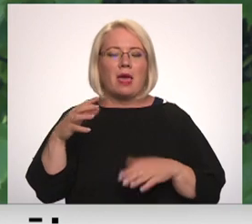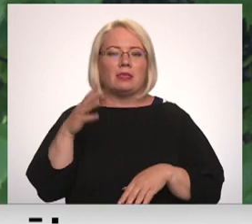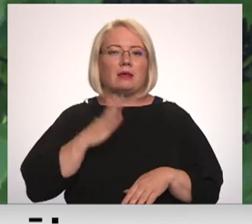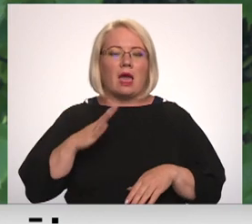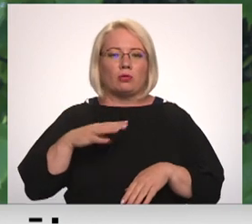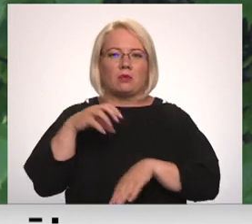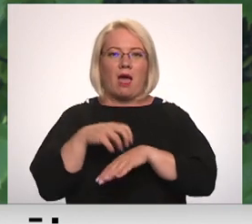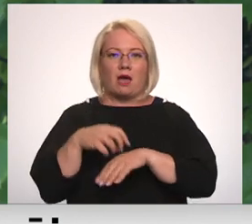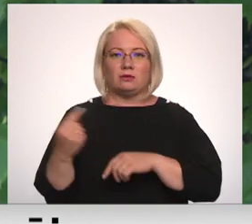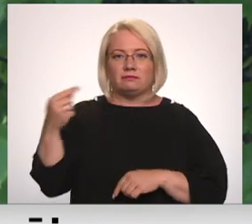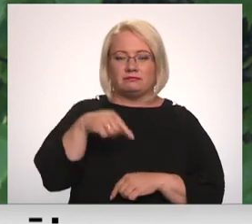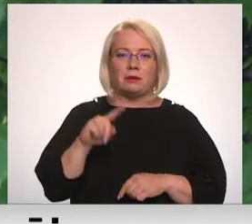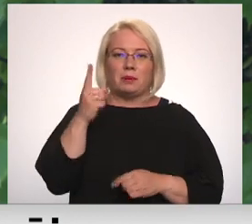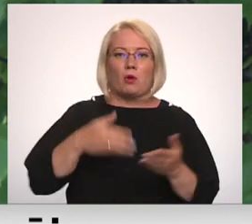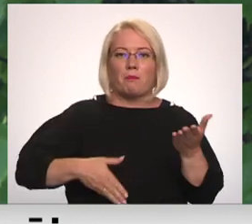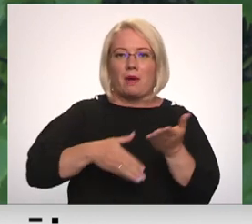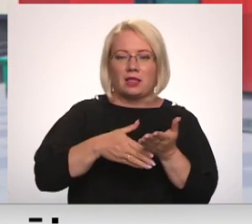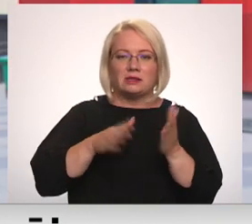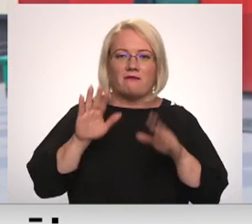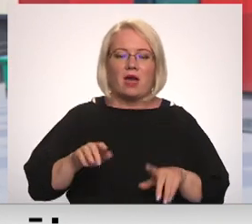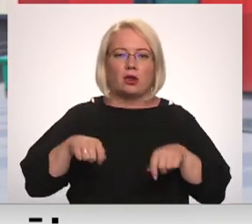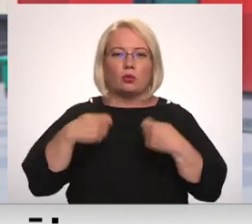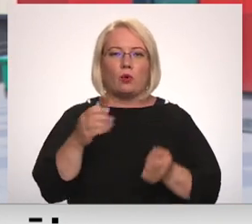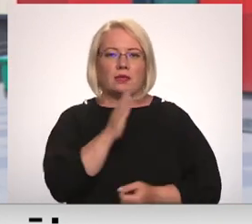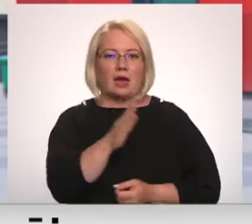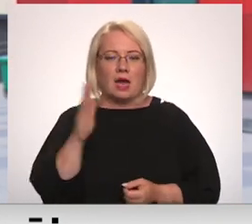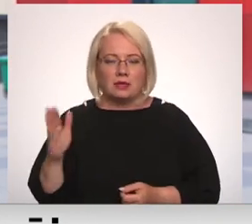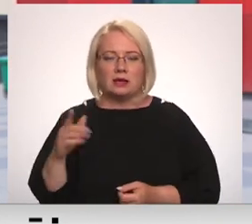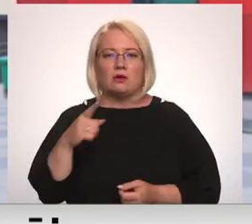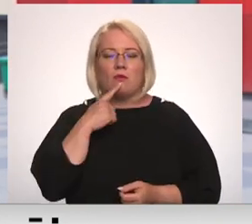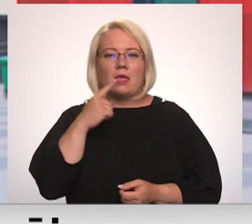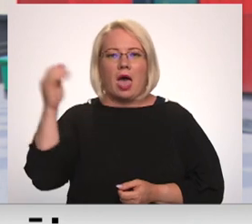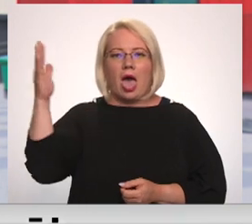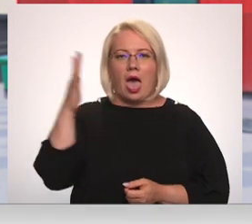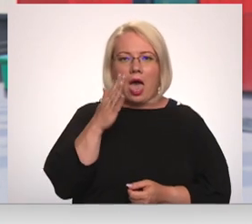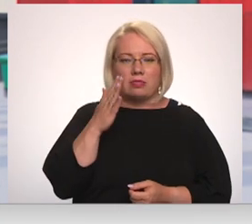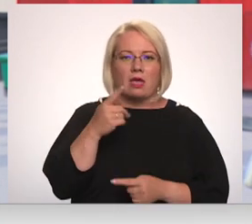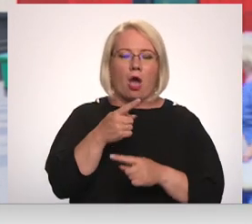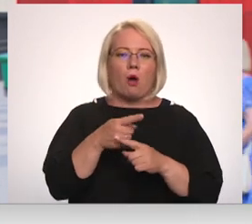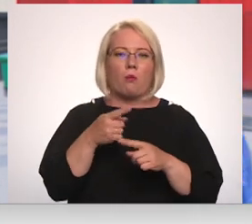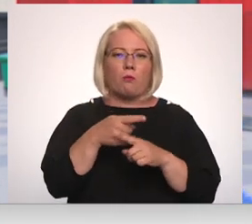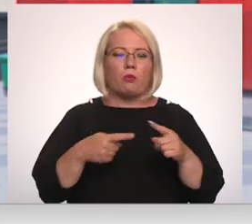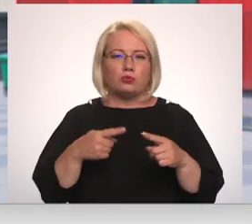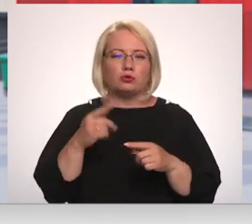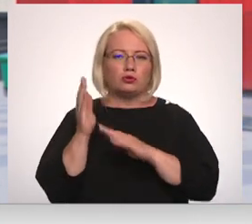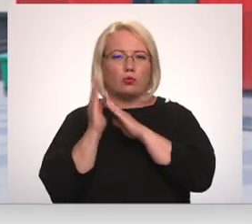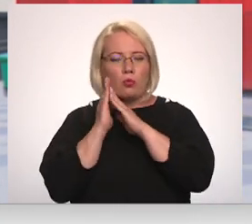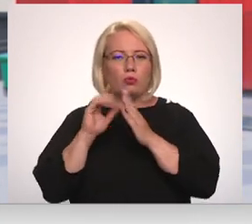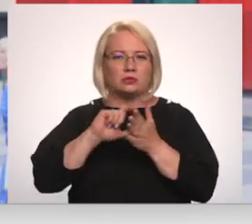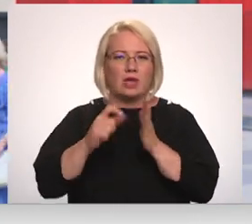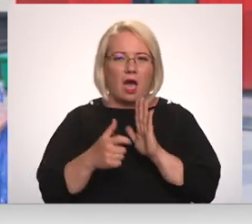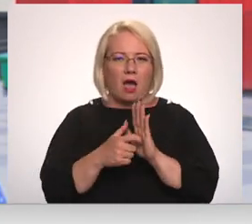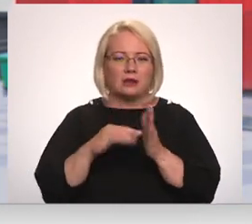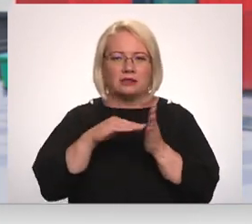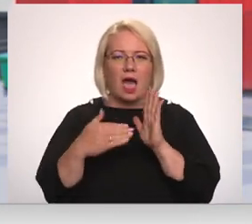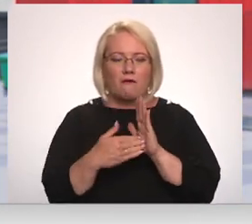ierašanos, pirmo palīdzību var sniegt katrs pats. Ēna pusguļas stāvoklis. Aģērbt, ja viņš ir pārāk cieši, saģērbies